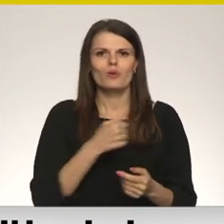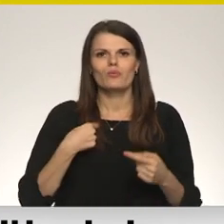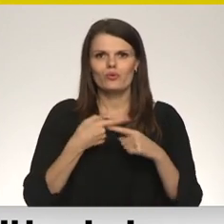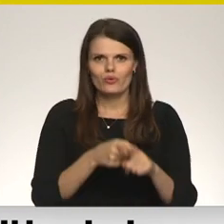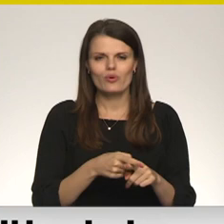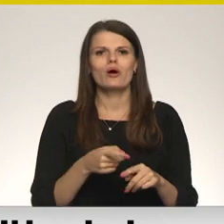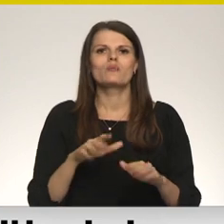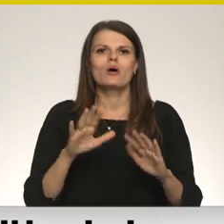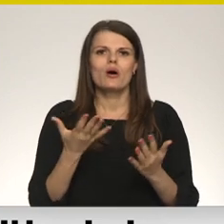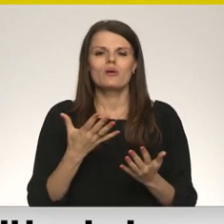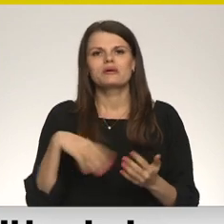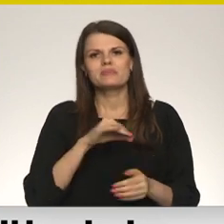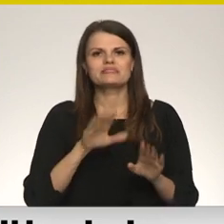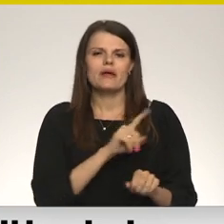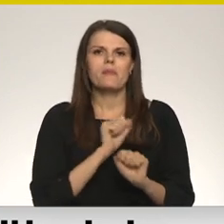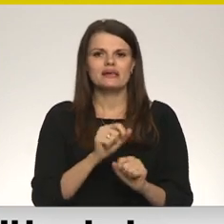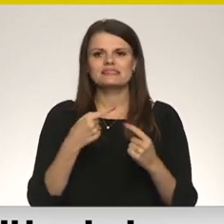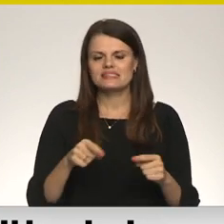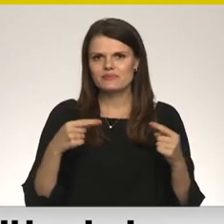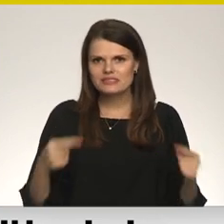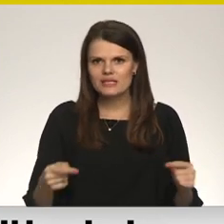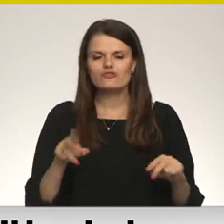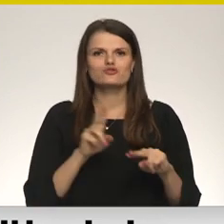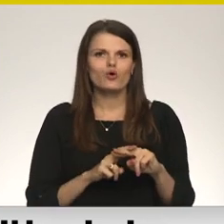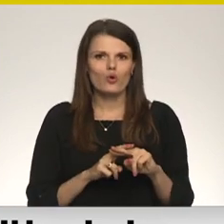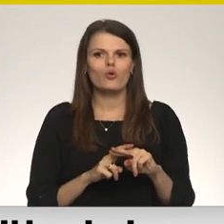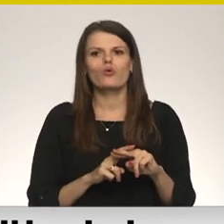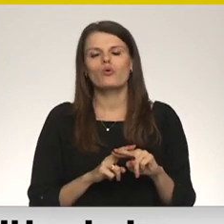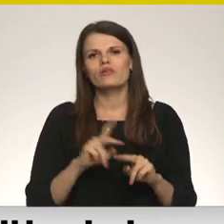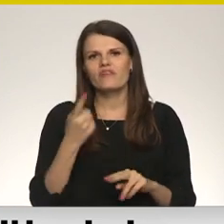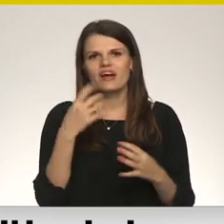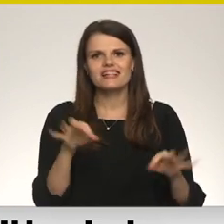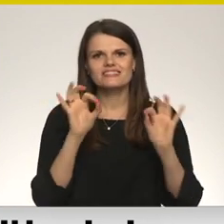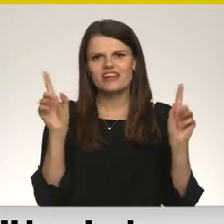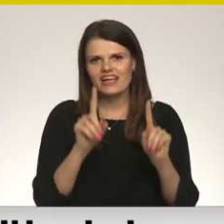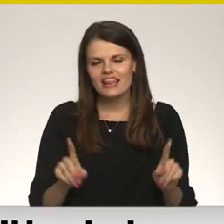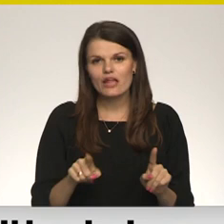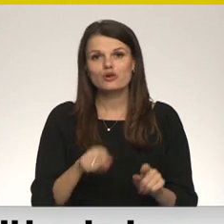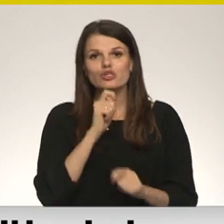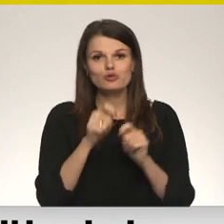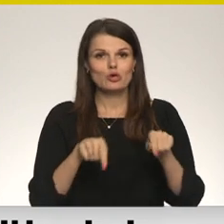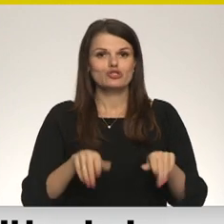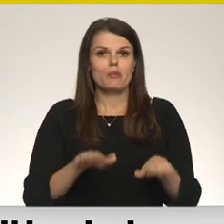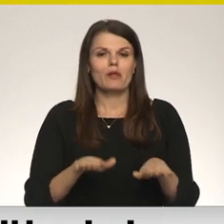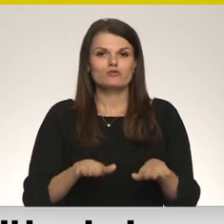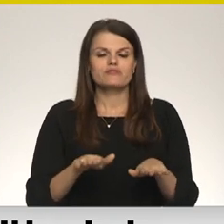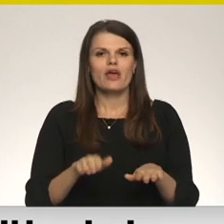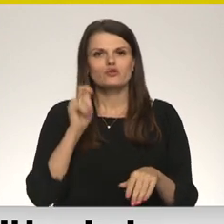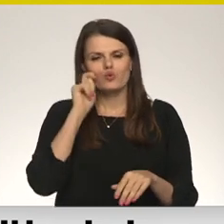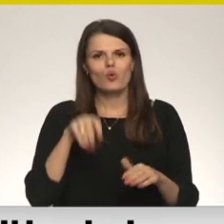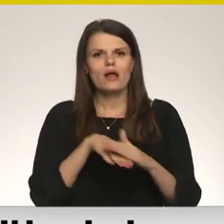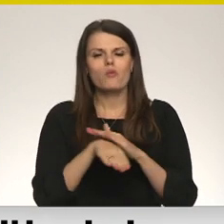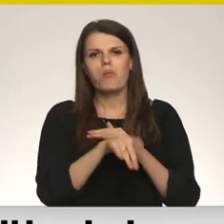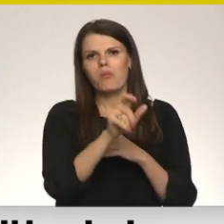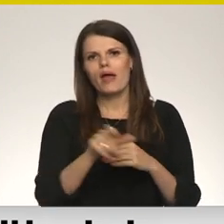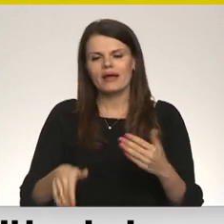arī ir normāli, bet mēs varam tādas aizsardzības lietas. Vēl viena svarīga lieta, kas ir no šīm ziedām šeit pat uz vietas, ukraiņu bēgģiem